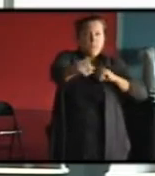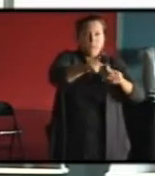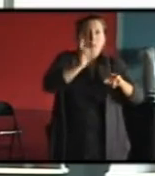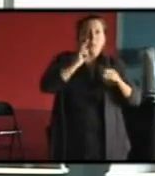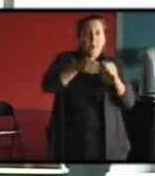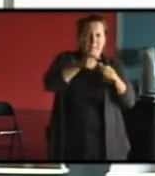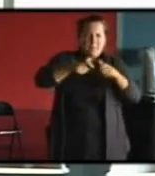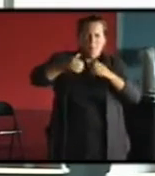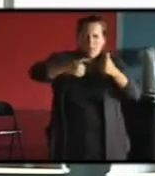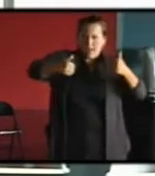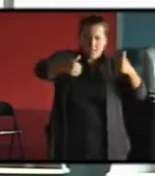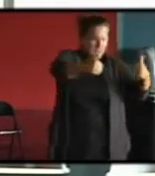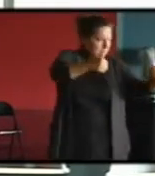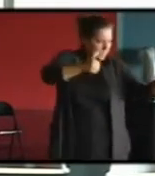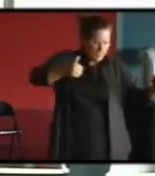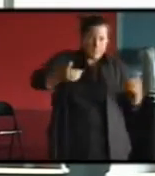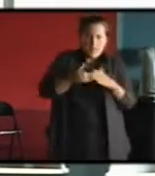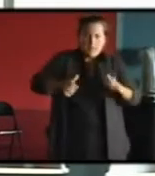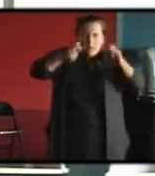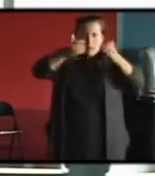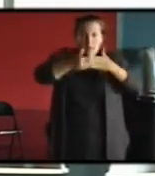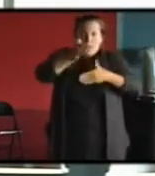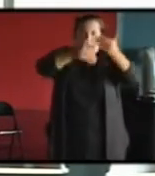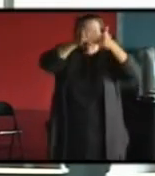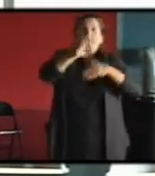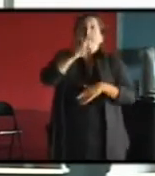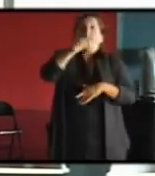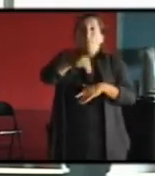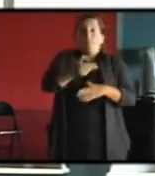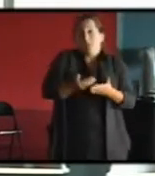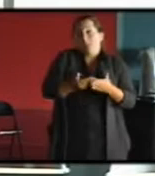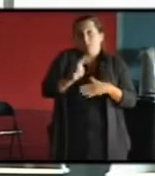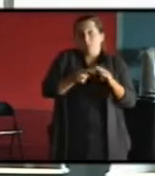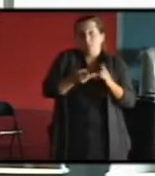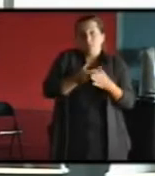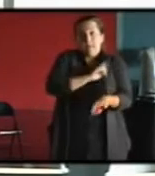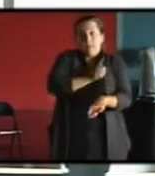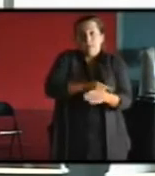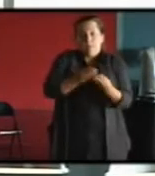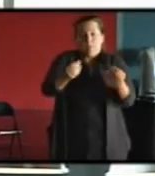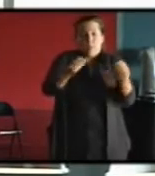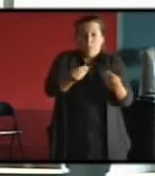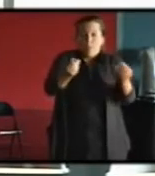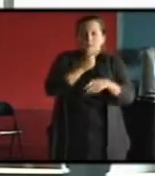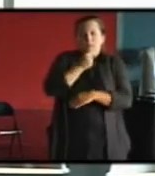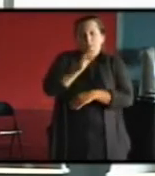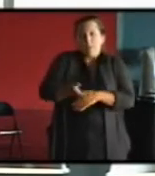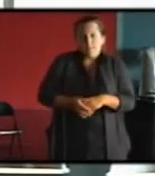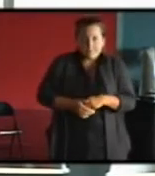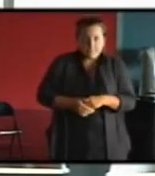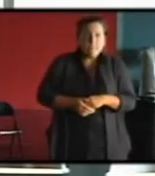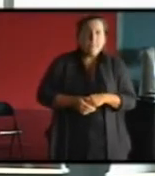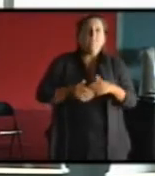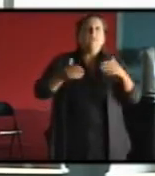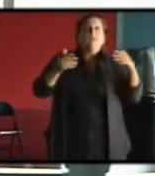sont dissociés les uns des autres et la construction en béton est elle aussi très énergivore mais dans un autre genre. Donc,